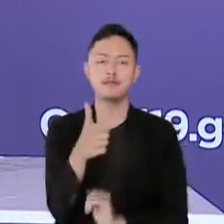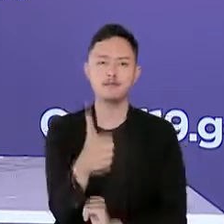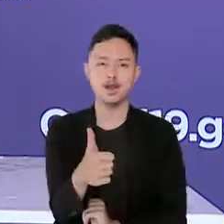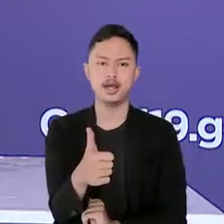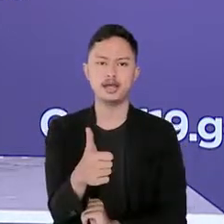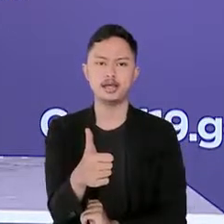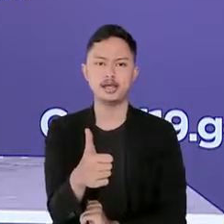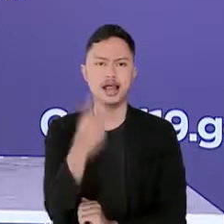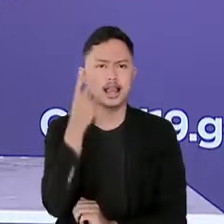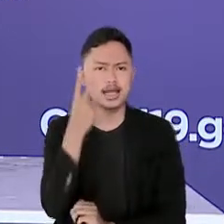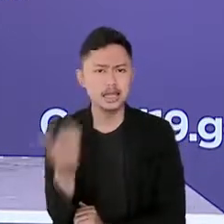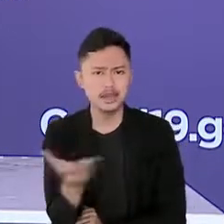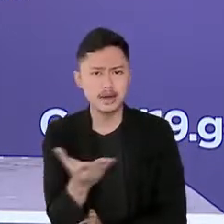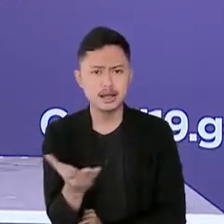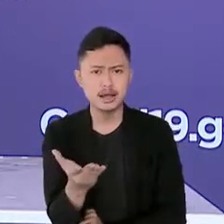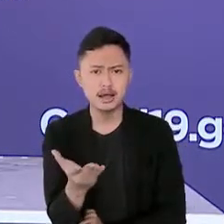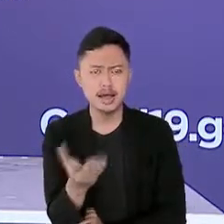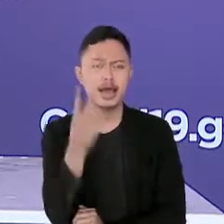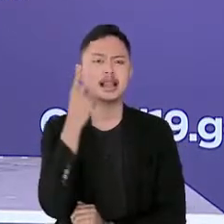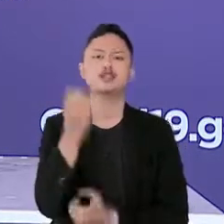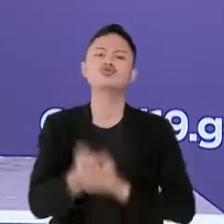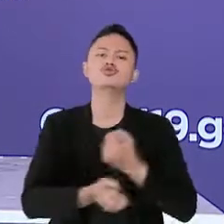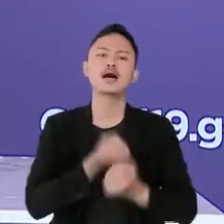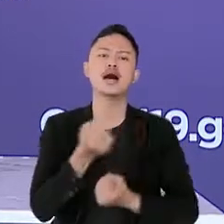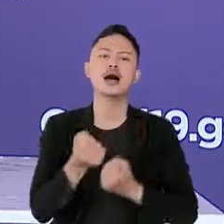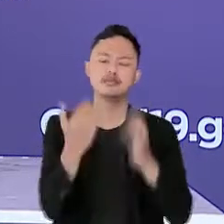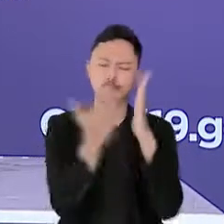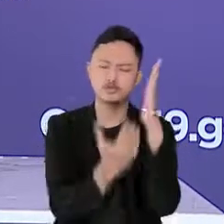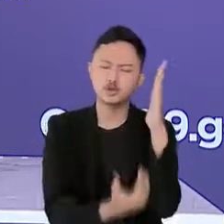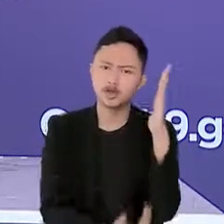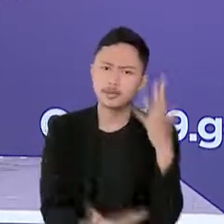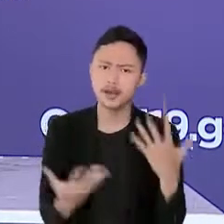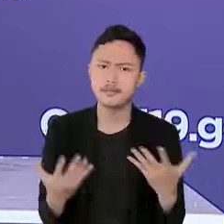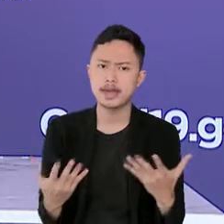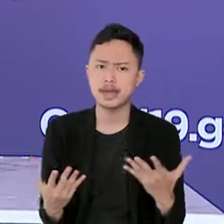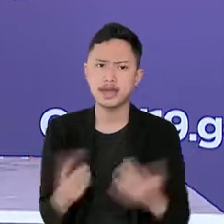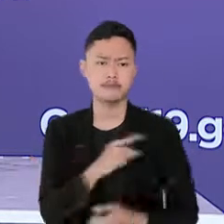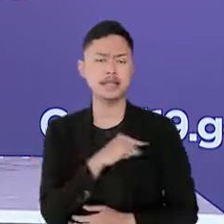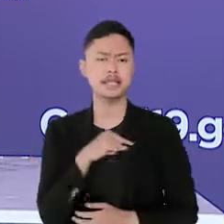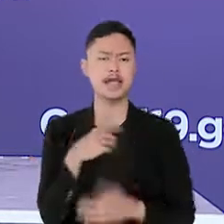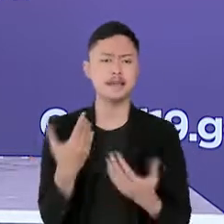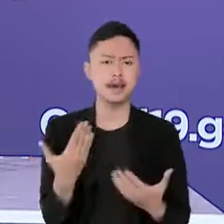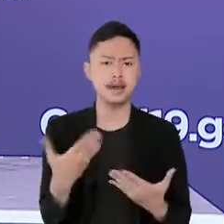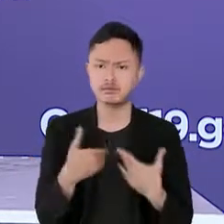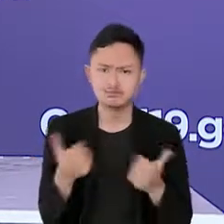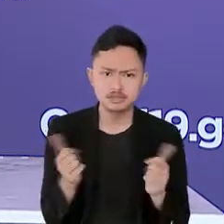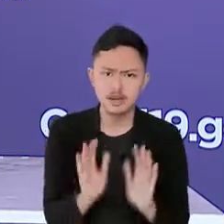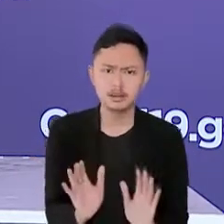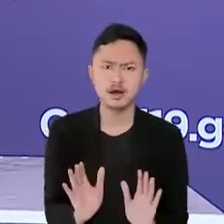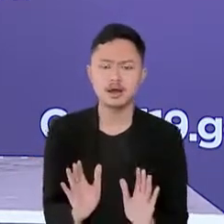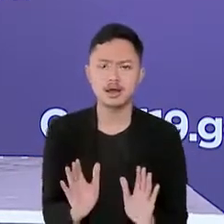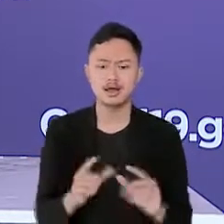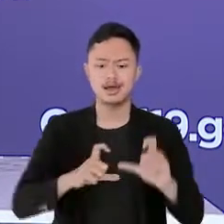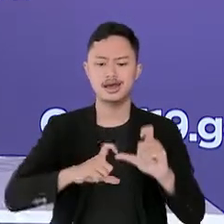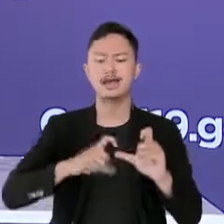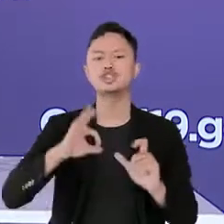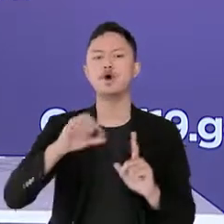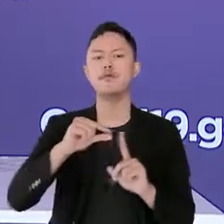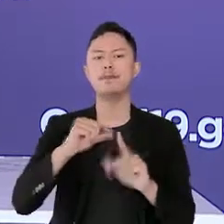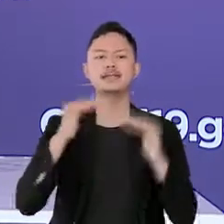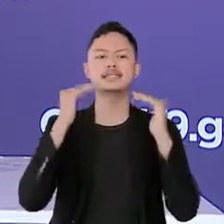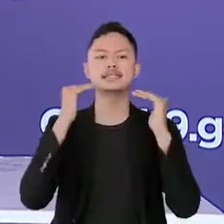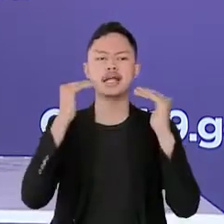ketahui dari upaya surveillance yang baik dan kesiapan serta komitmen penyelenggara dalam menetapkan prosedur keselamatan